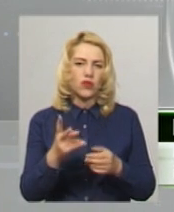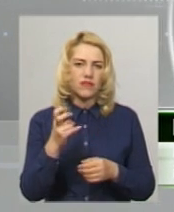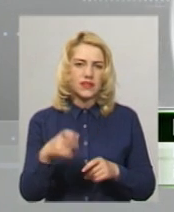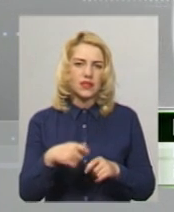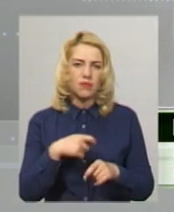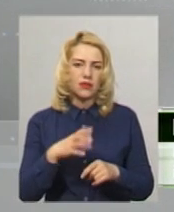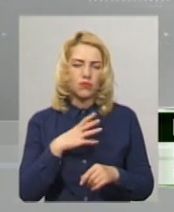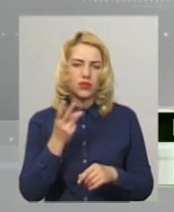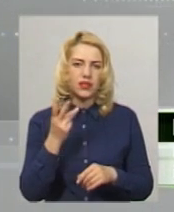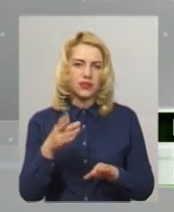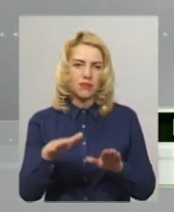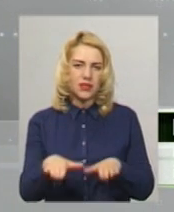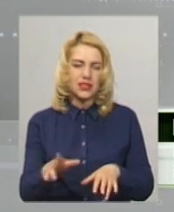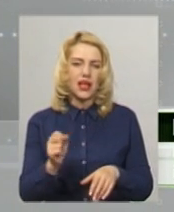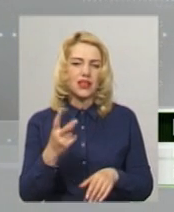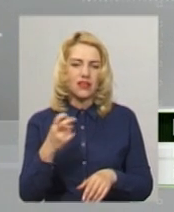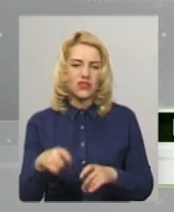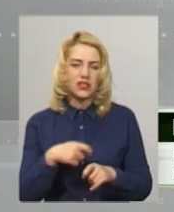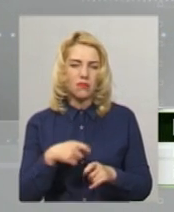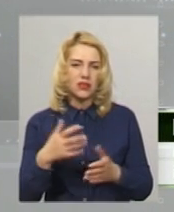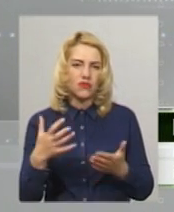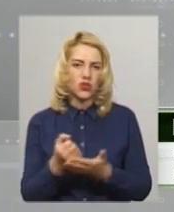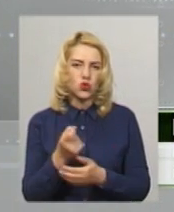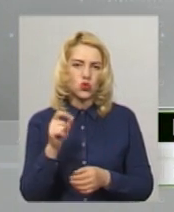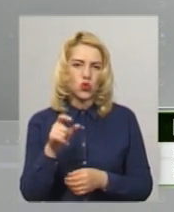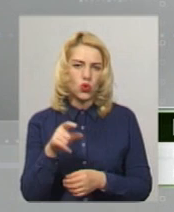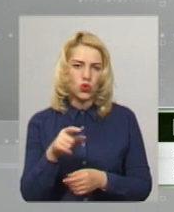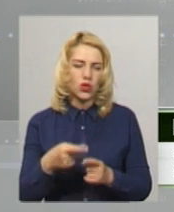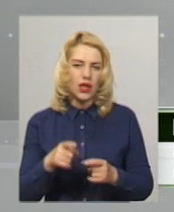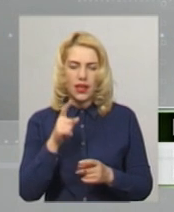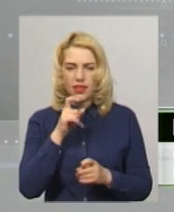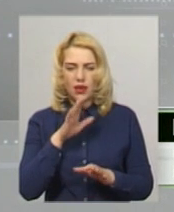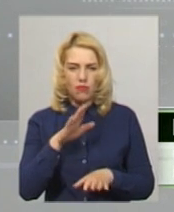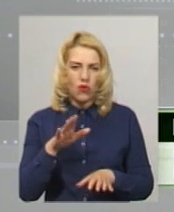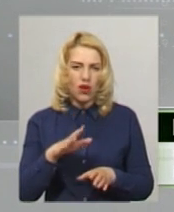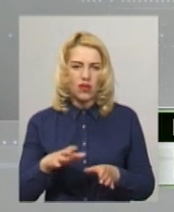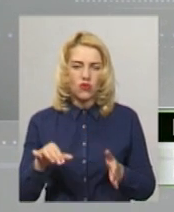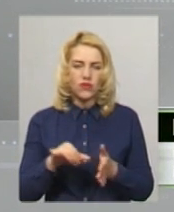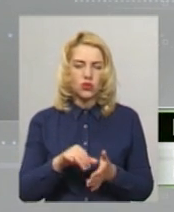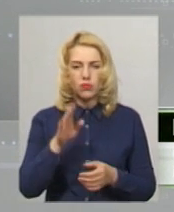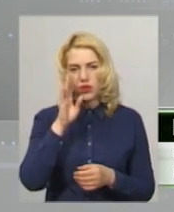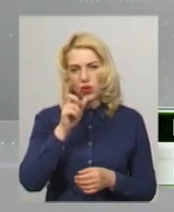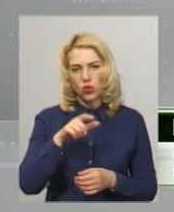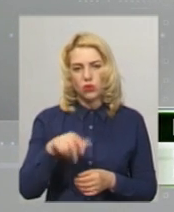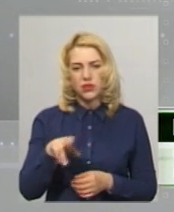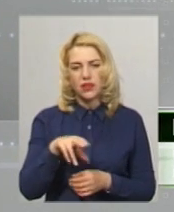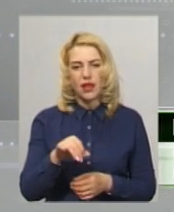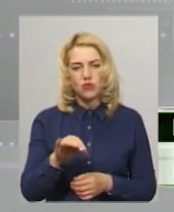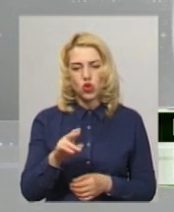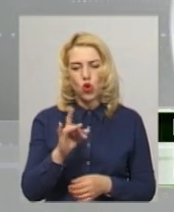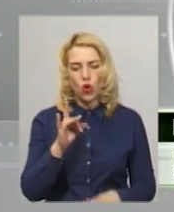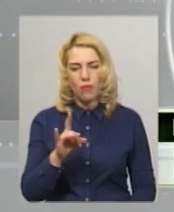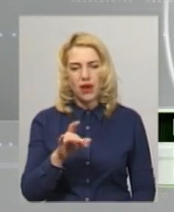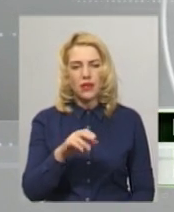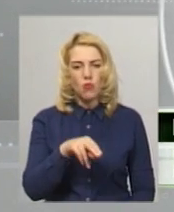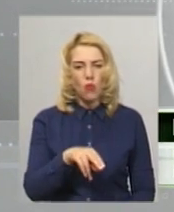були третіми, а на 200 метрів вибороли золоту нагороду. Непогано виступили і хлопці Демченко, Роман і Попович,